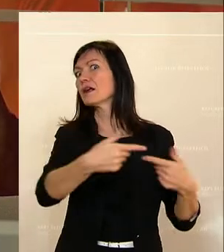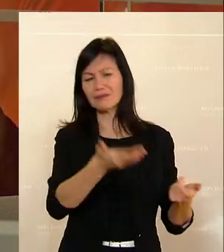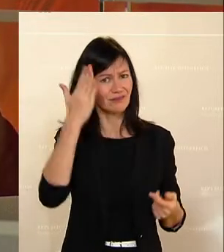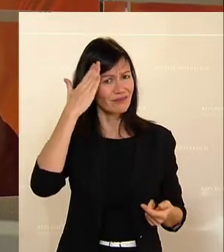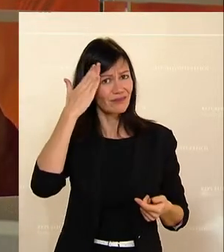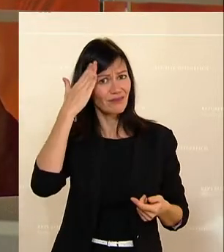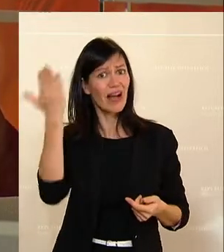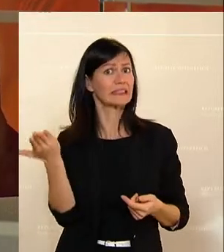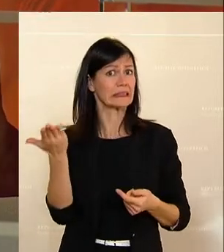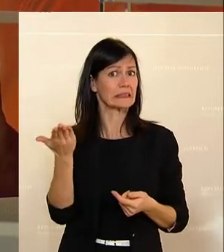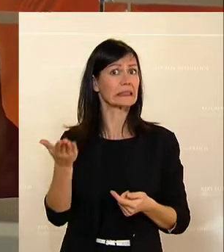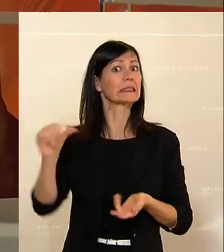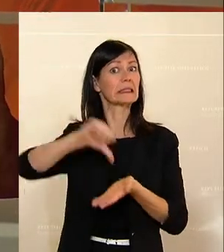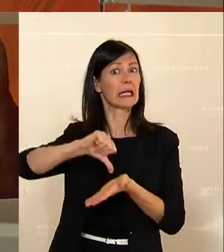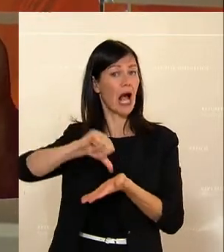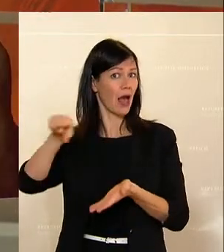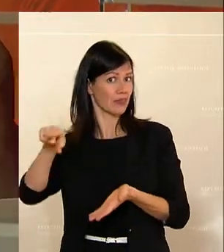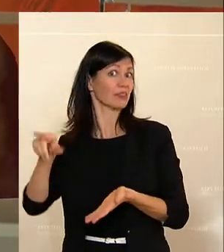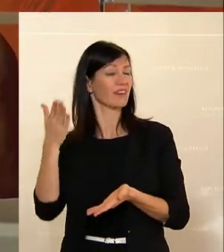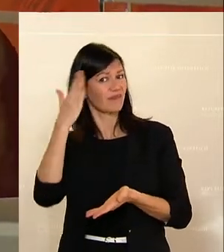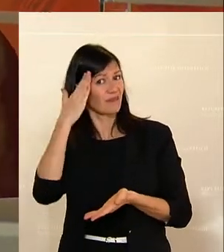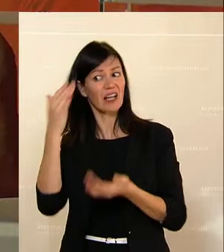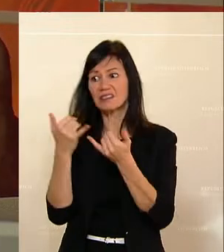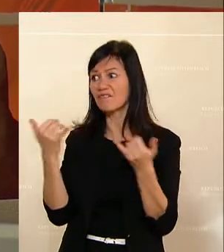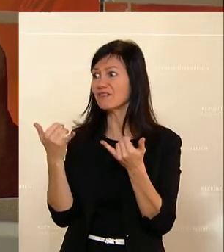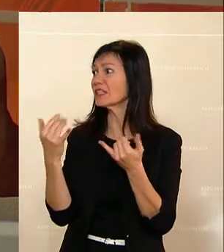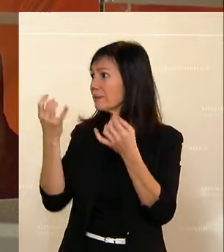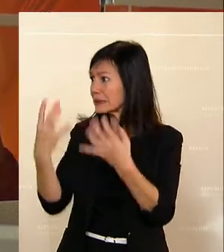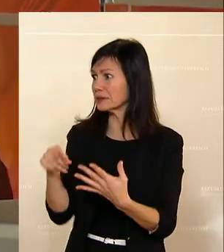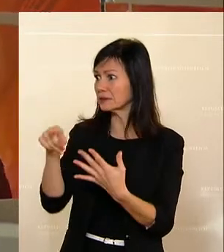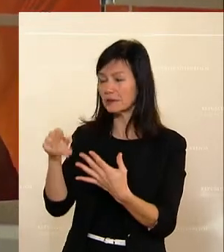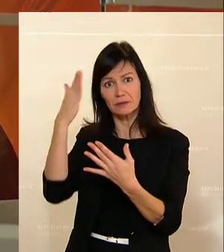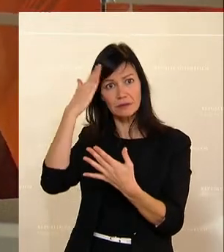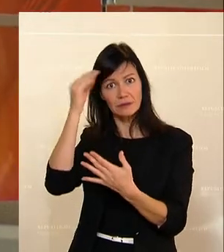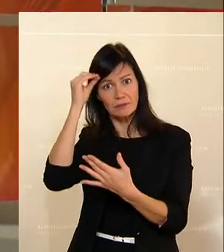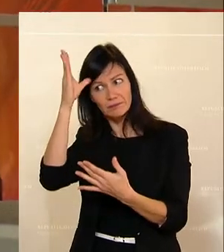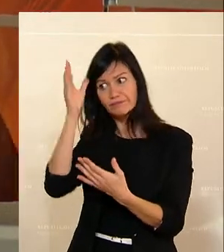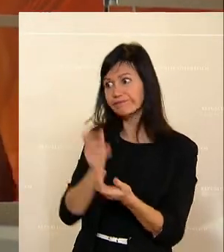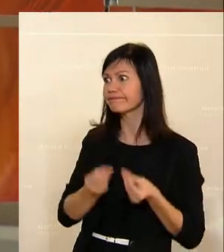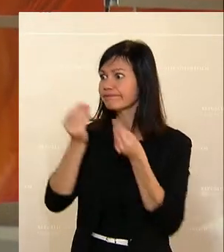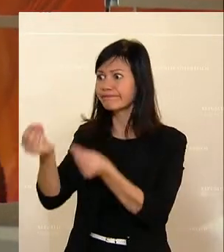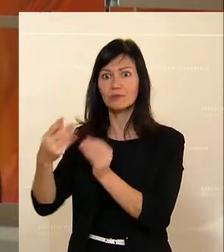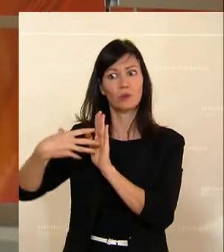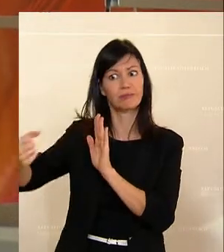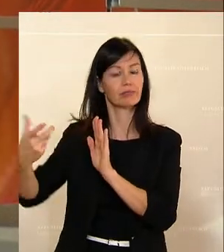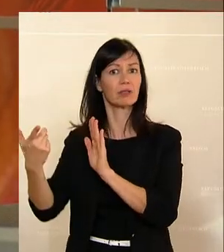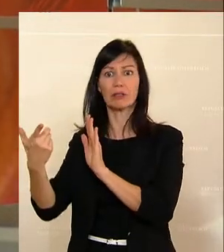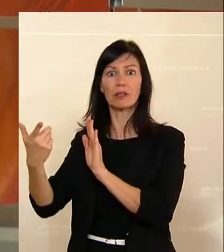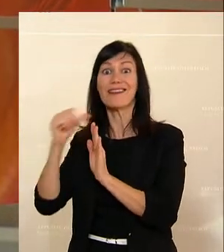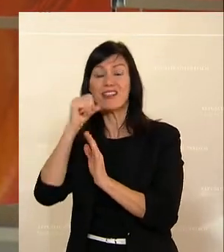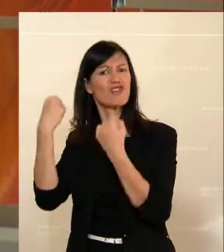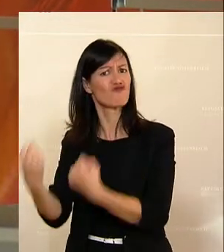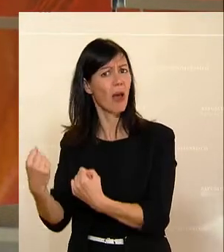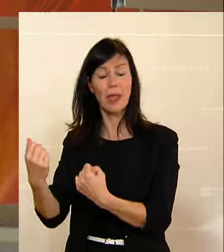passiert, wenn man Technologie, wenn man Know-how in Länder bringt, die dann unstabil sind und dann plötzlich